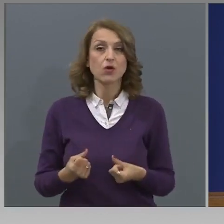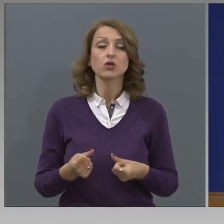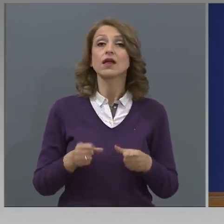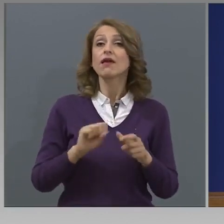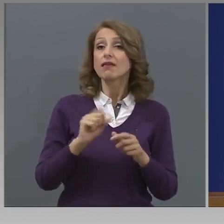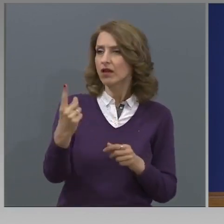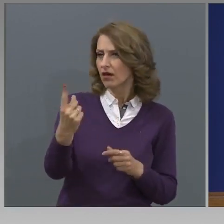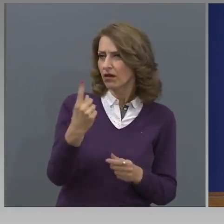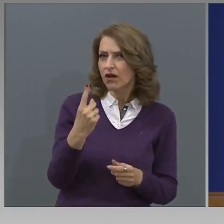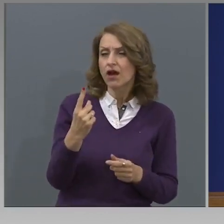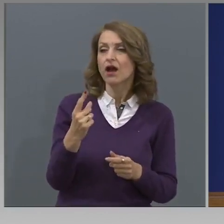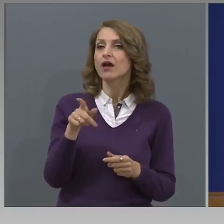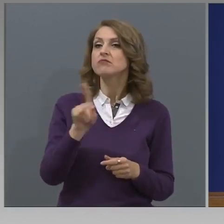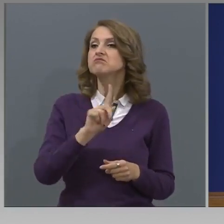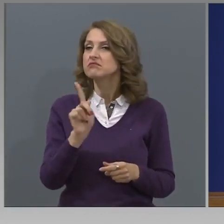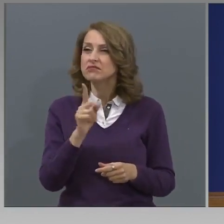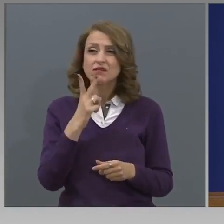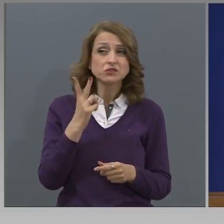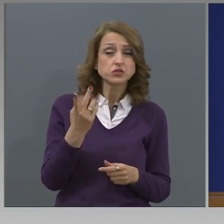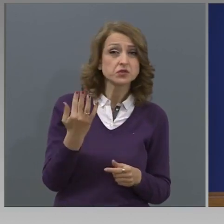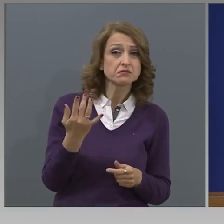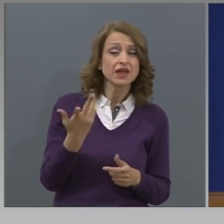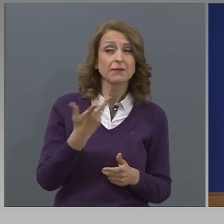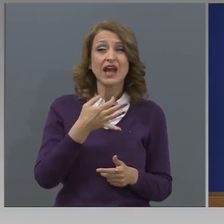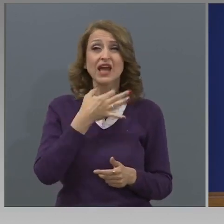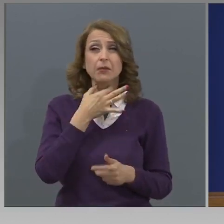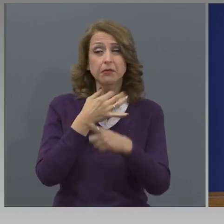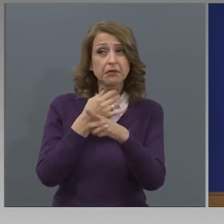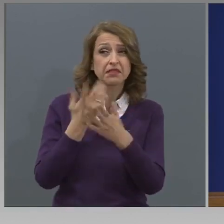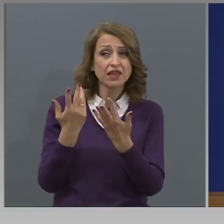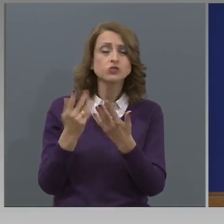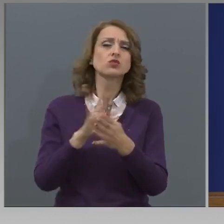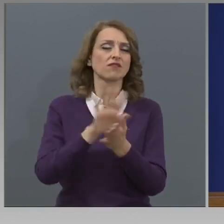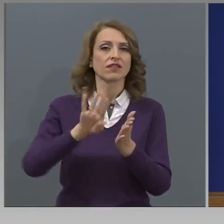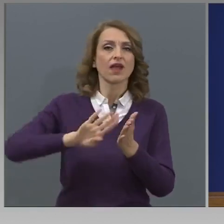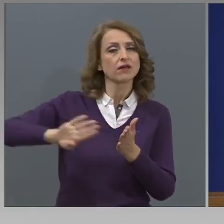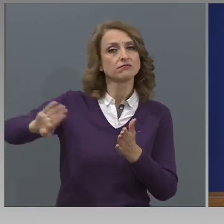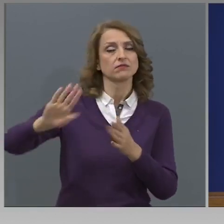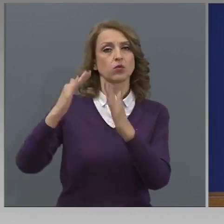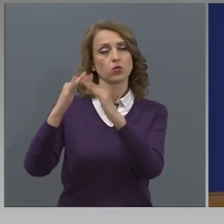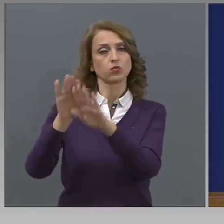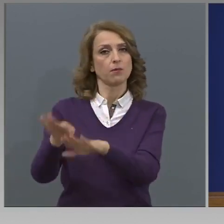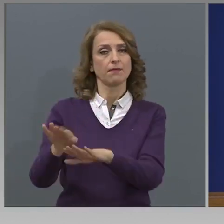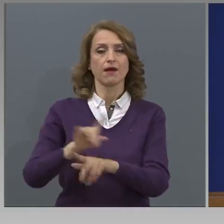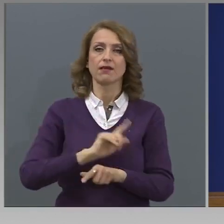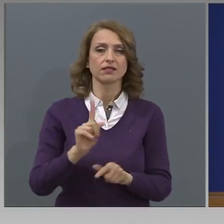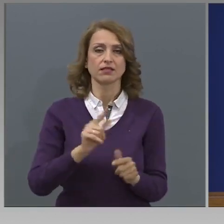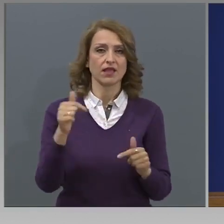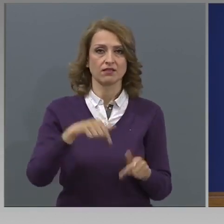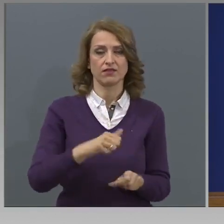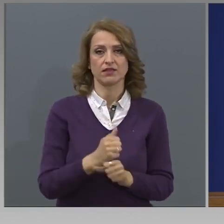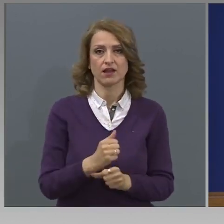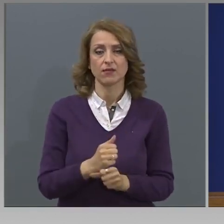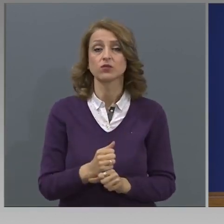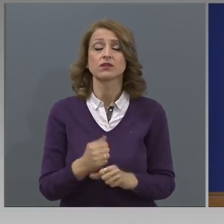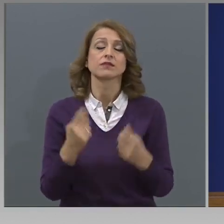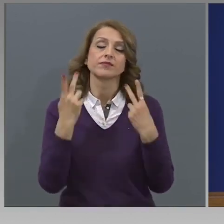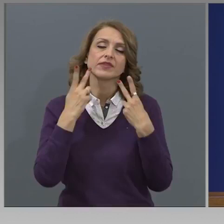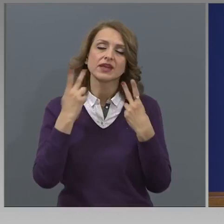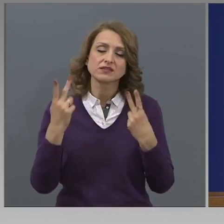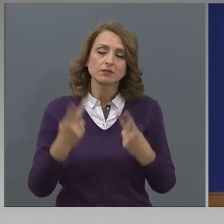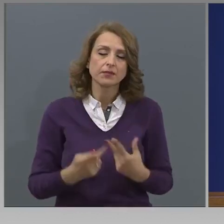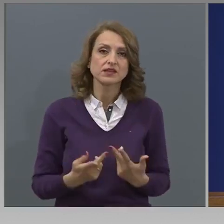работа на работници и служители, които проявяват грипоподобни симптоми. Факт е, че няма как да спрем